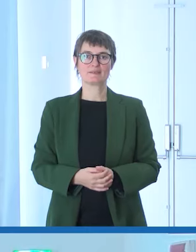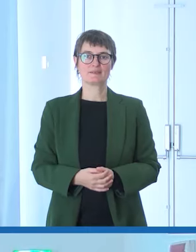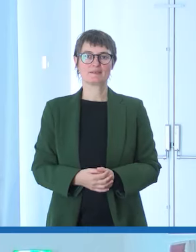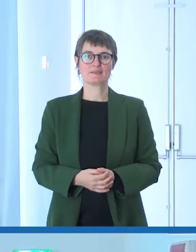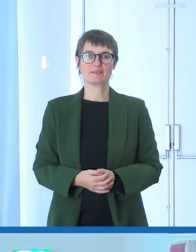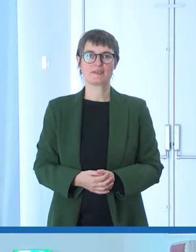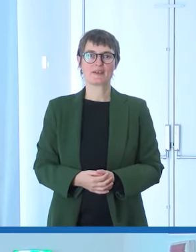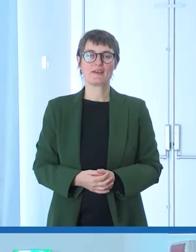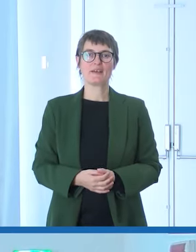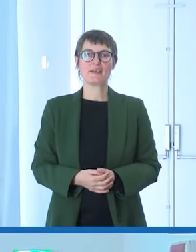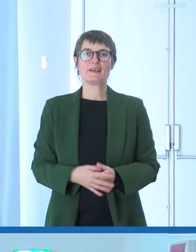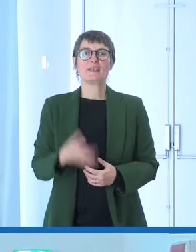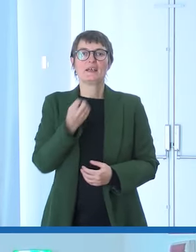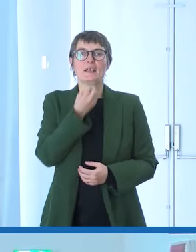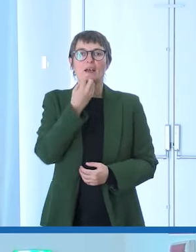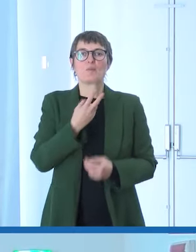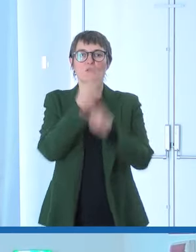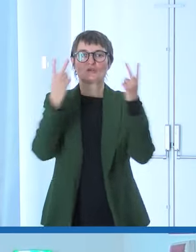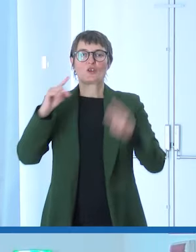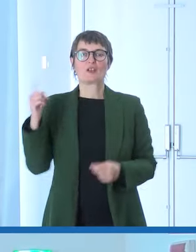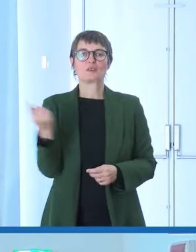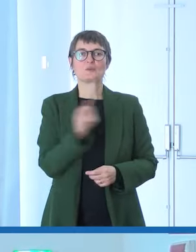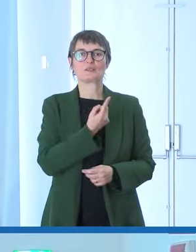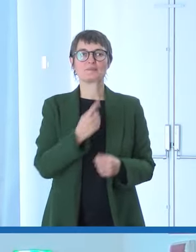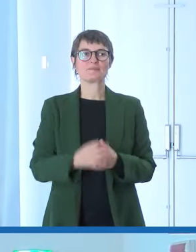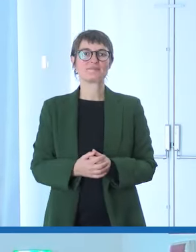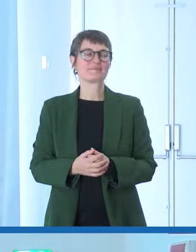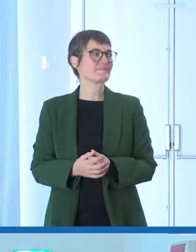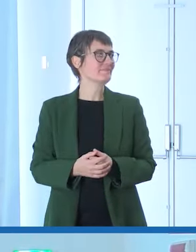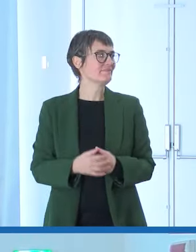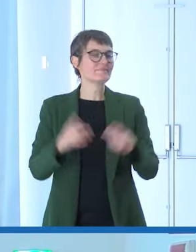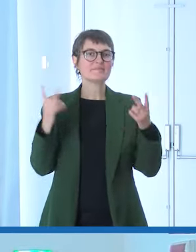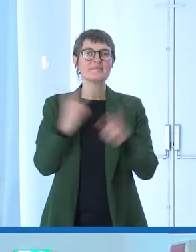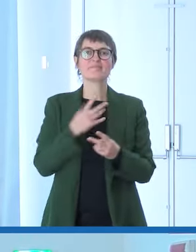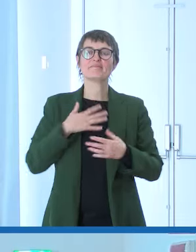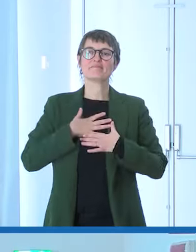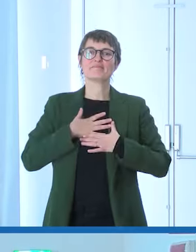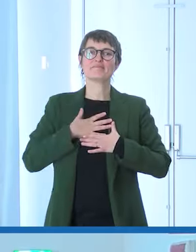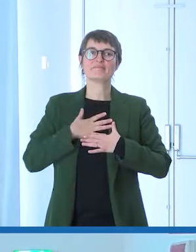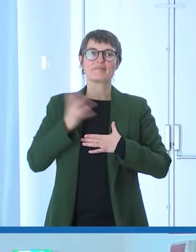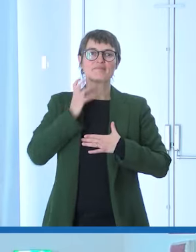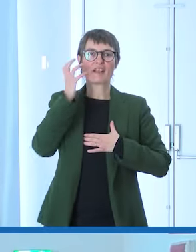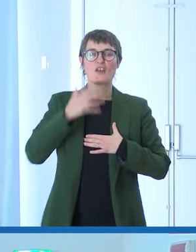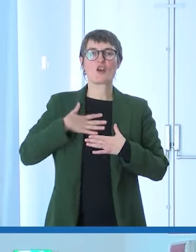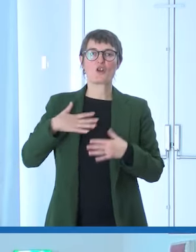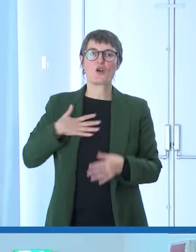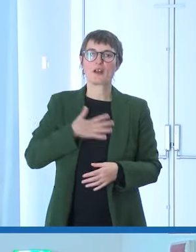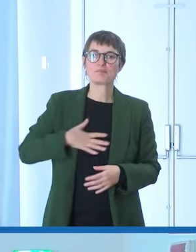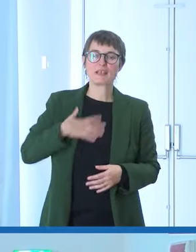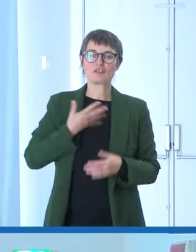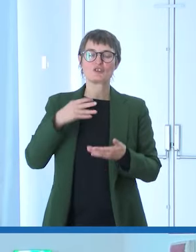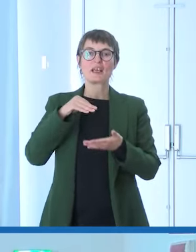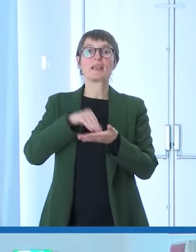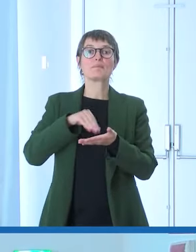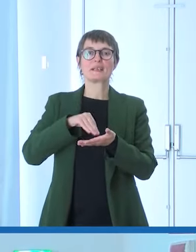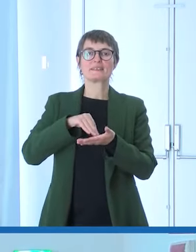Eccoci, intanto buongiorno a tutte e a tutti, è un onore oltre che un piacere essere qui a